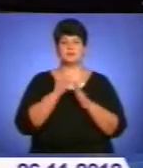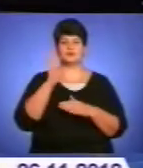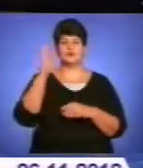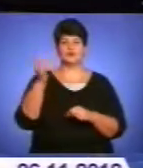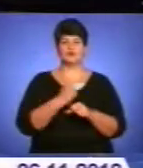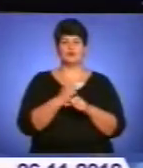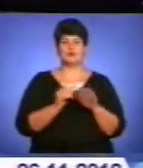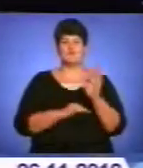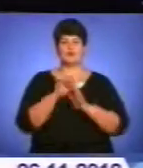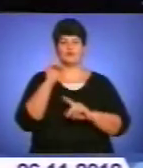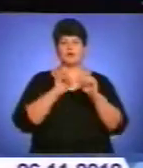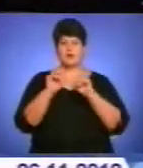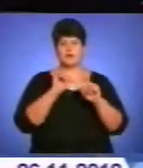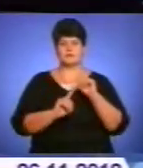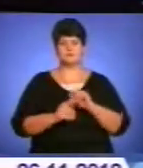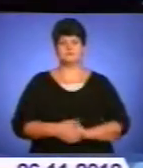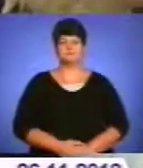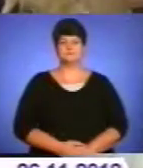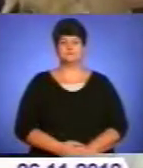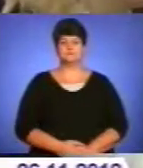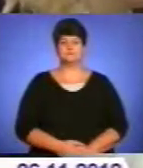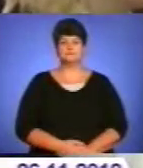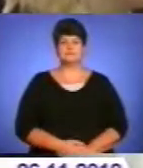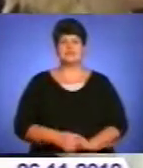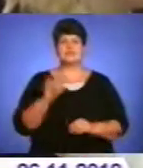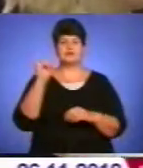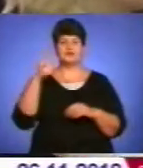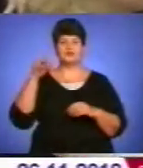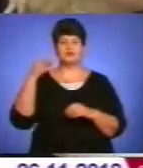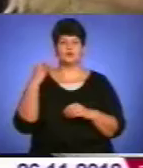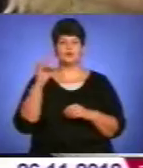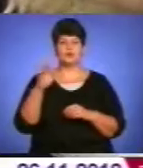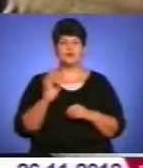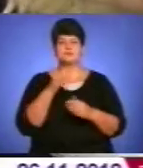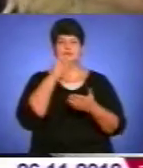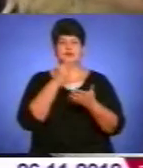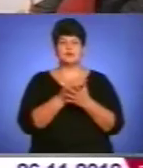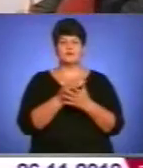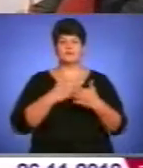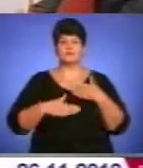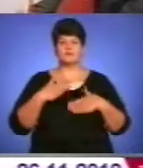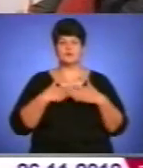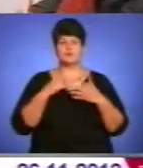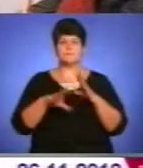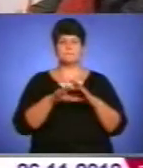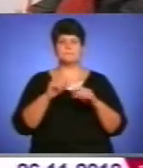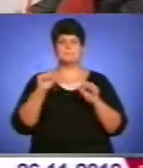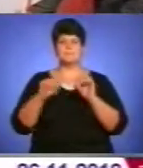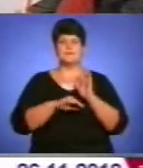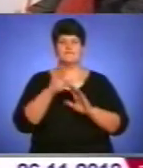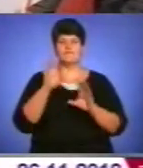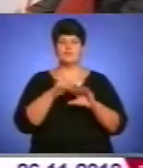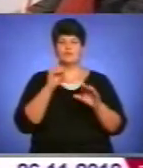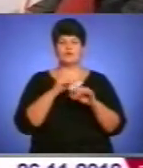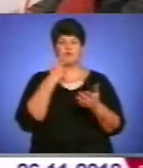Верховній Раді. Подробиці у сюжеті. Іван Стойко зауважив, тішить, що під час парламентських виборів Тернопільщина показала,